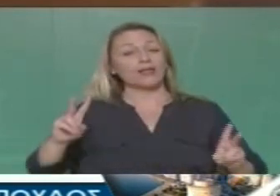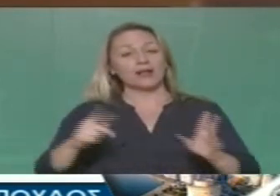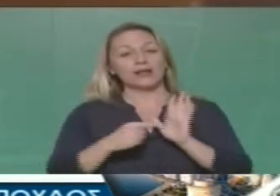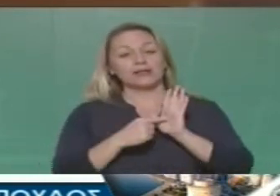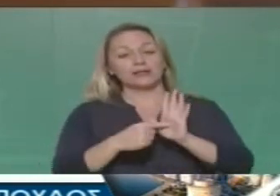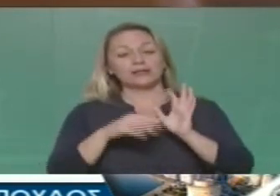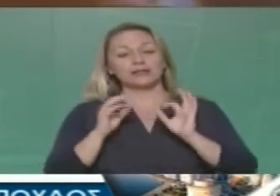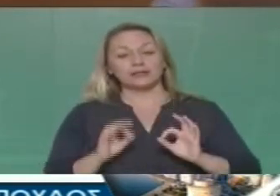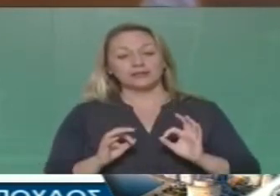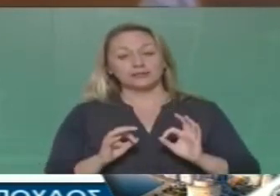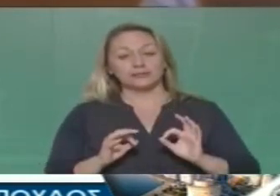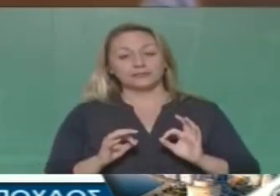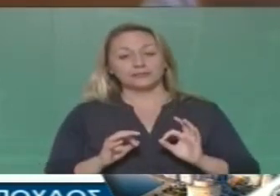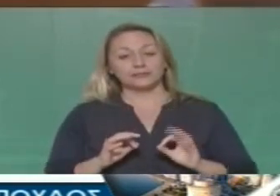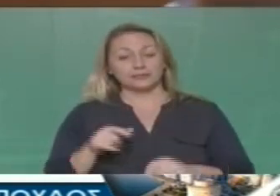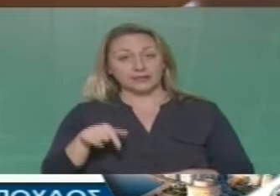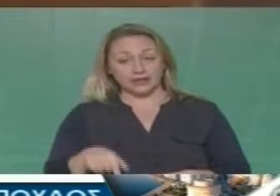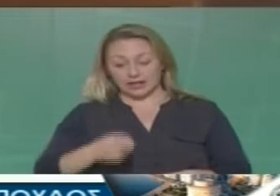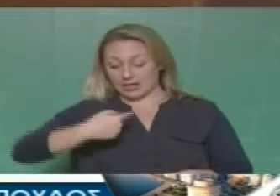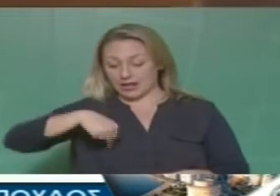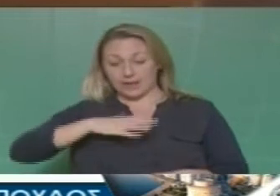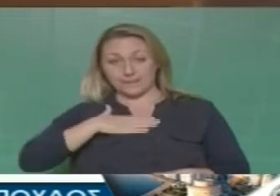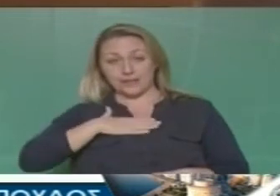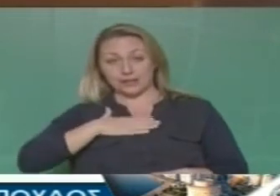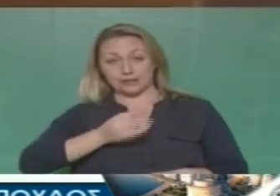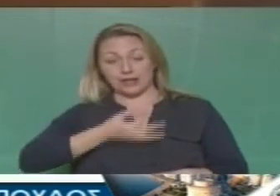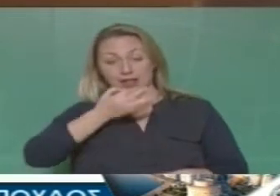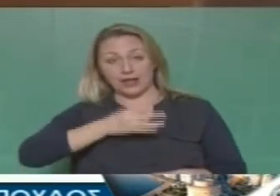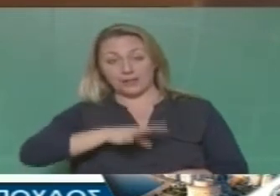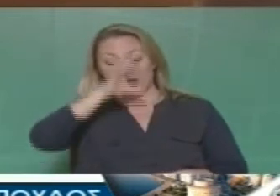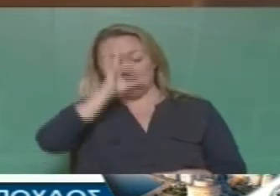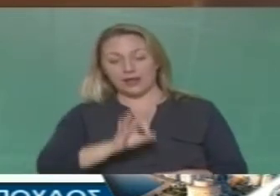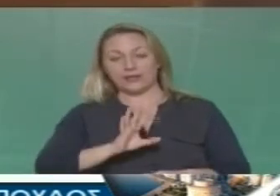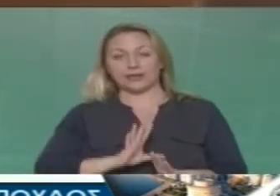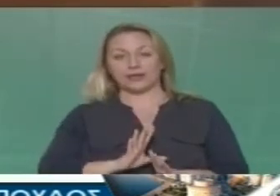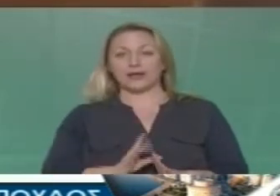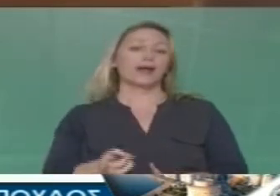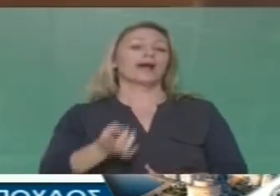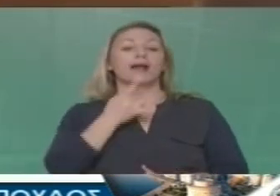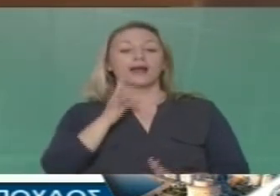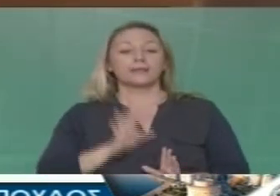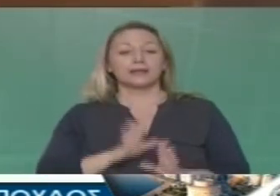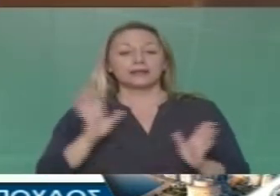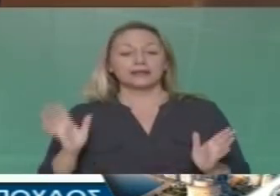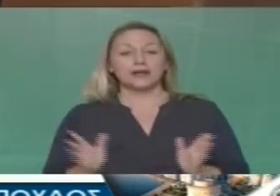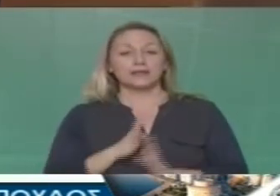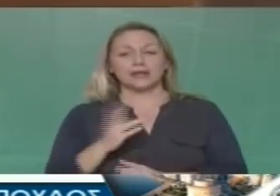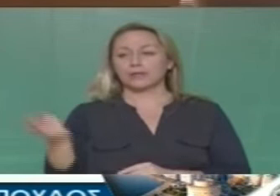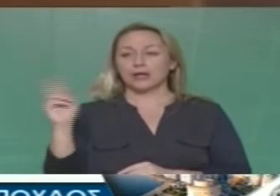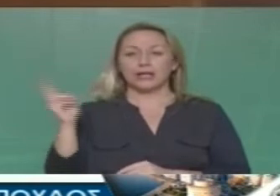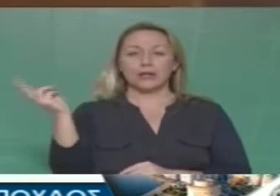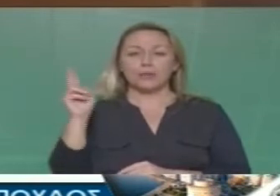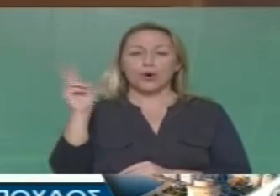ότι εμείς λέγαμε την αλήθεια. Όταν λέγαμε ότι όλοι αυτοί οι πολυάριθμοι υποψήφοι